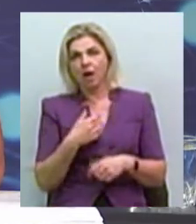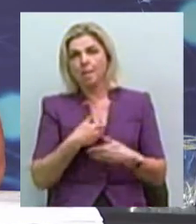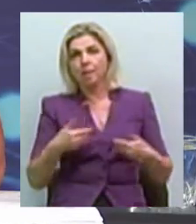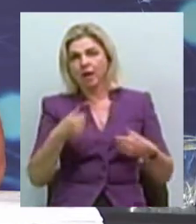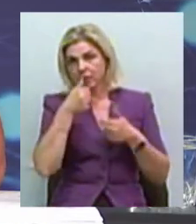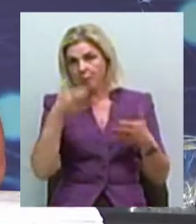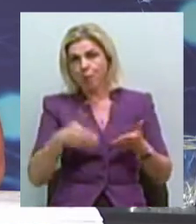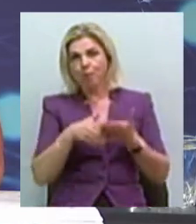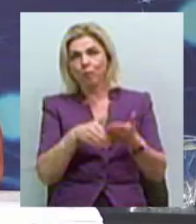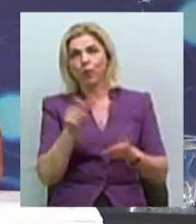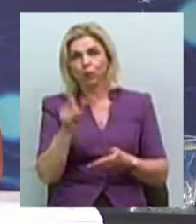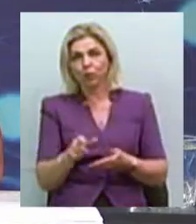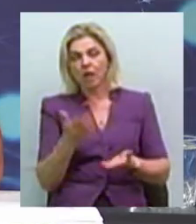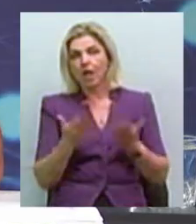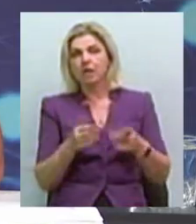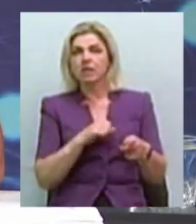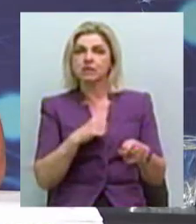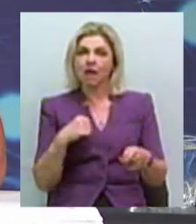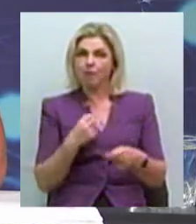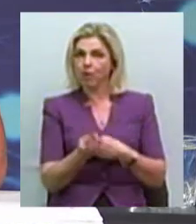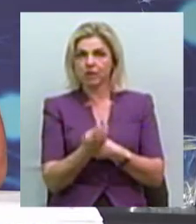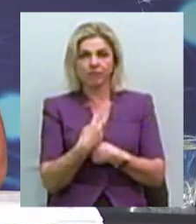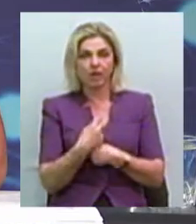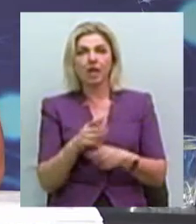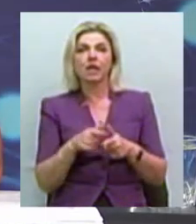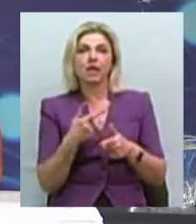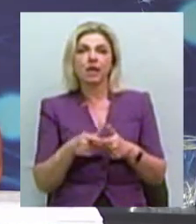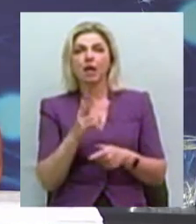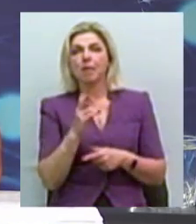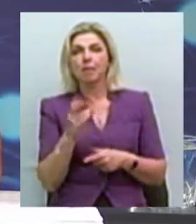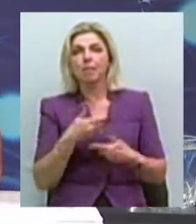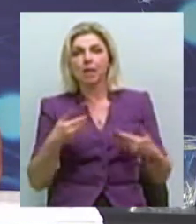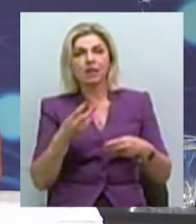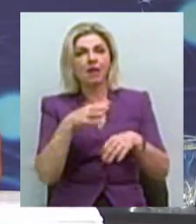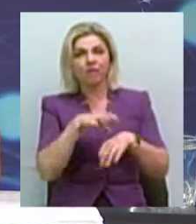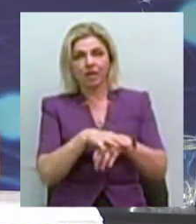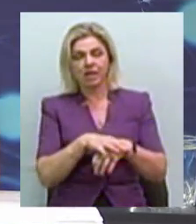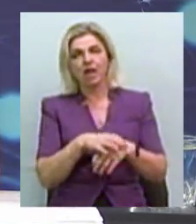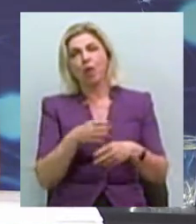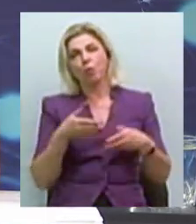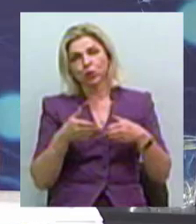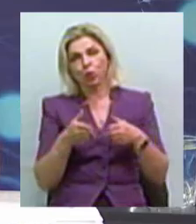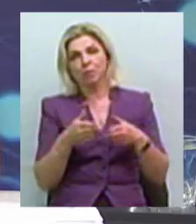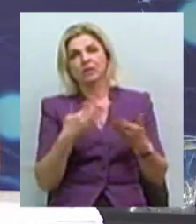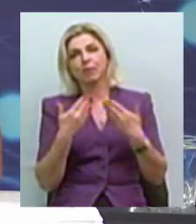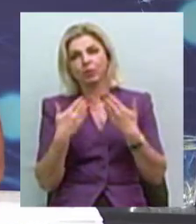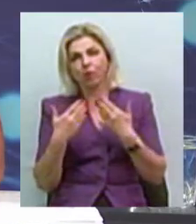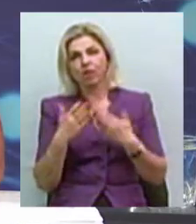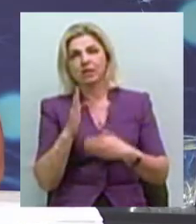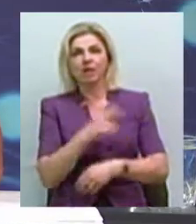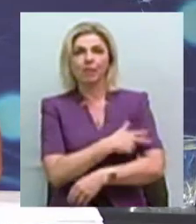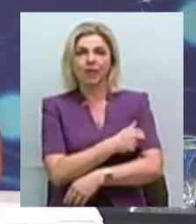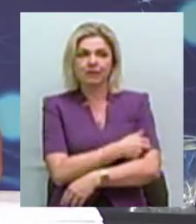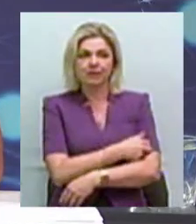зможемо допомогти людині, якщо вона або самостійно до нас не звернеться, або ми її не виявимо шляхом спілкування, знову таки, в медичних